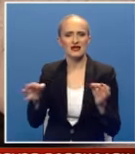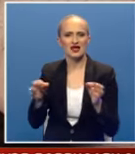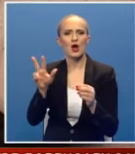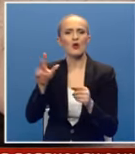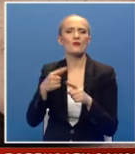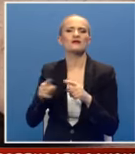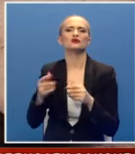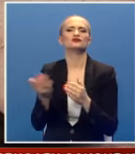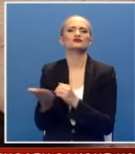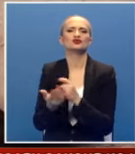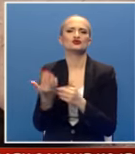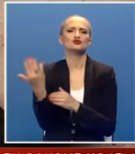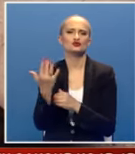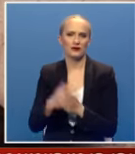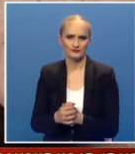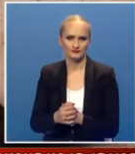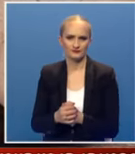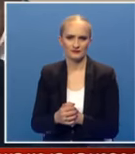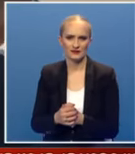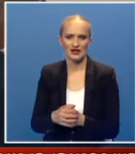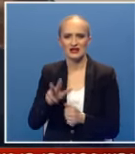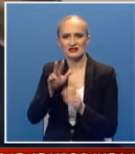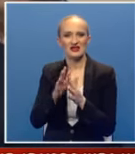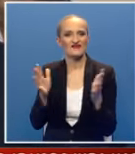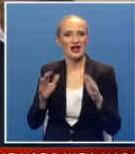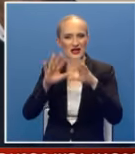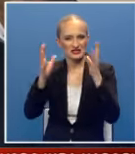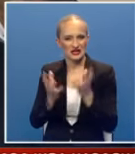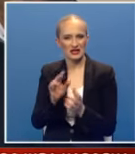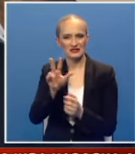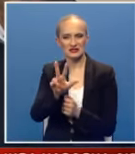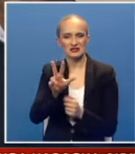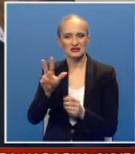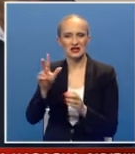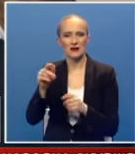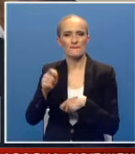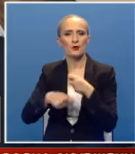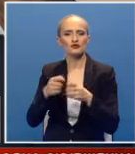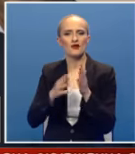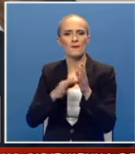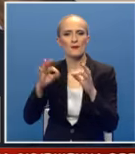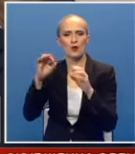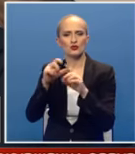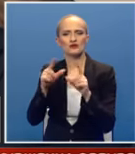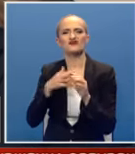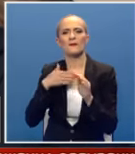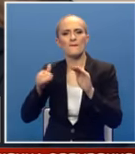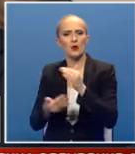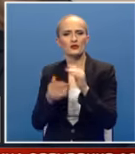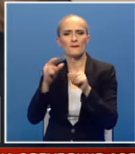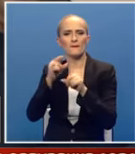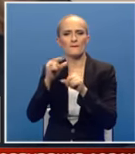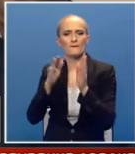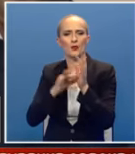sjeće šumskih drvnih sortimenata. Pri velike cijeline, 33 poslovna modula sa svojim podmodulima, čini